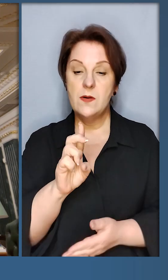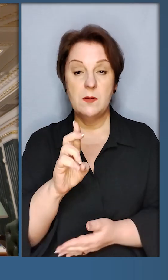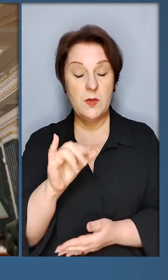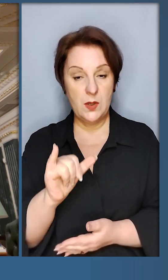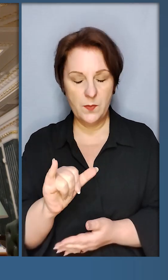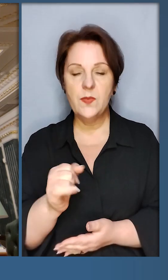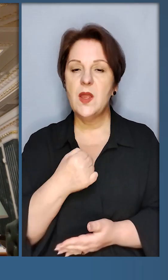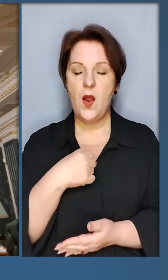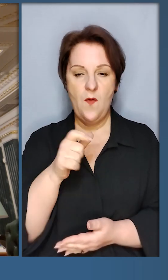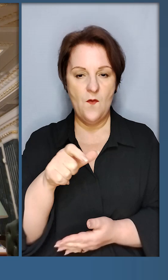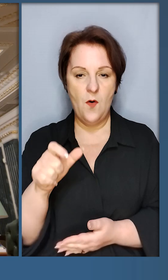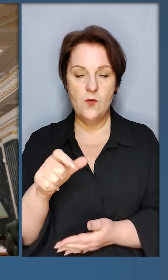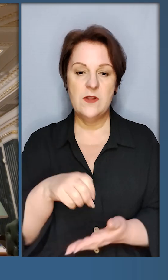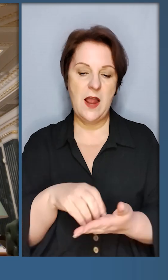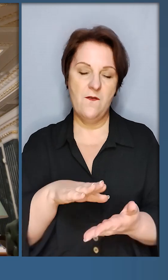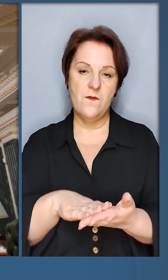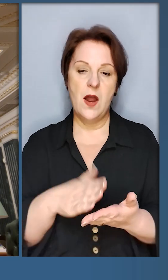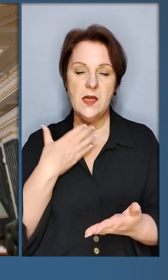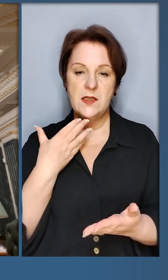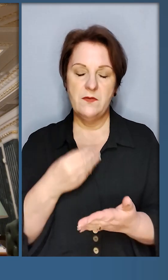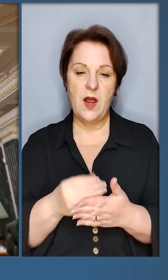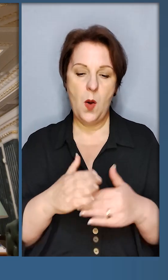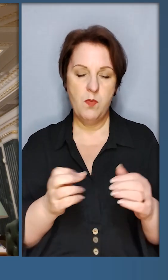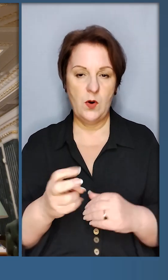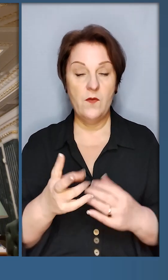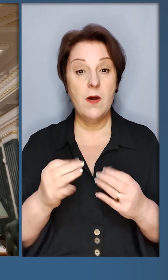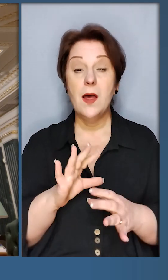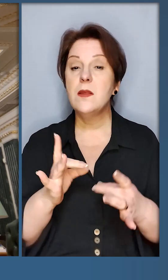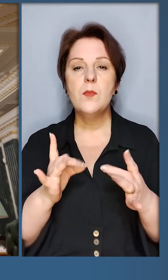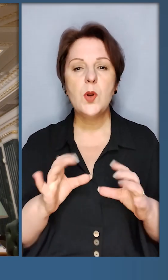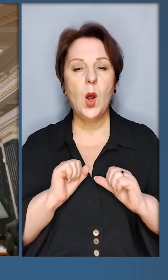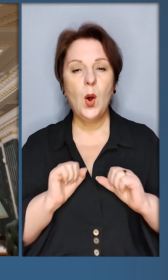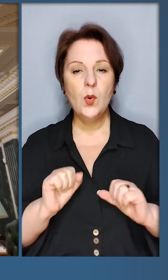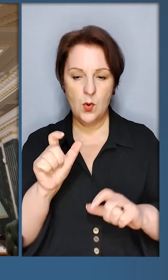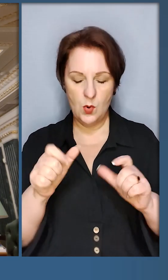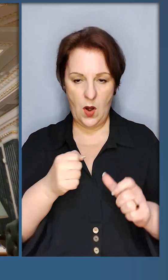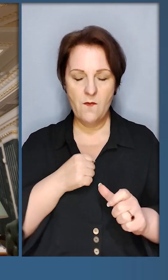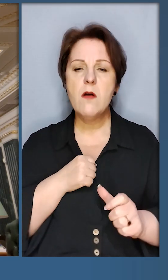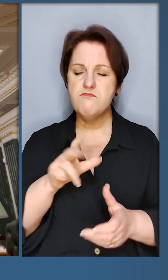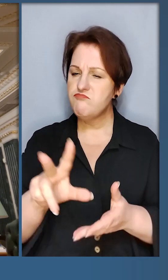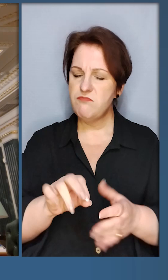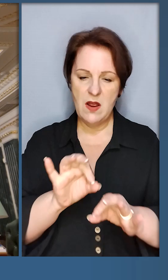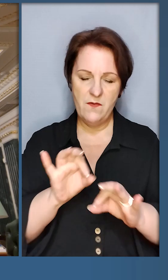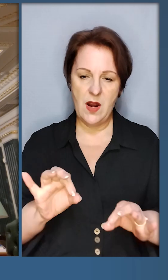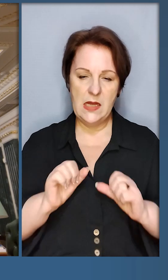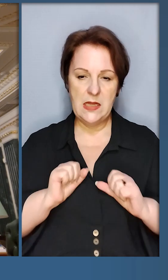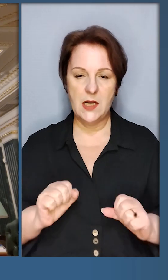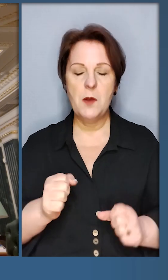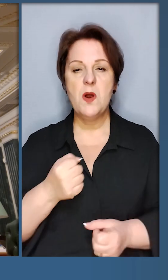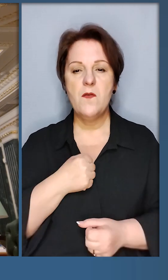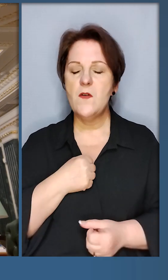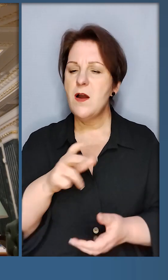безпеки України. Воїни відзначають свій професійний день. І це не просто хоробрі воїни, це взірцево-хоробрі воїни,